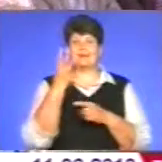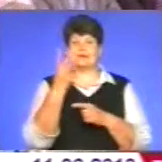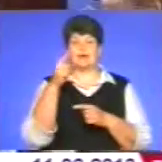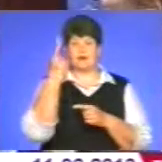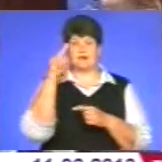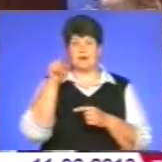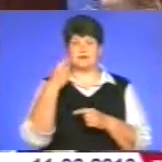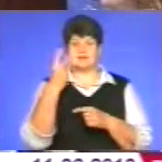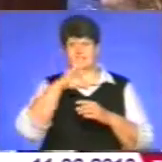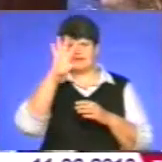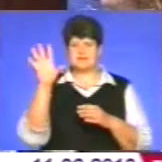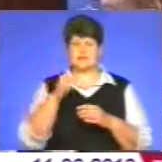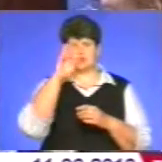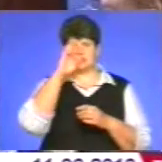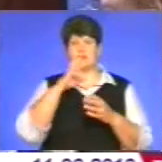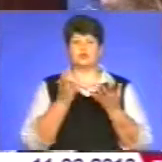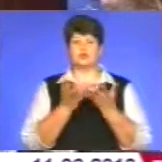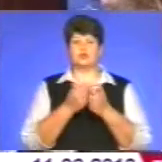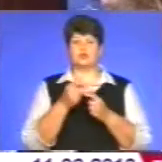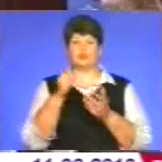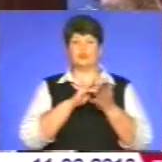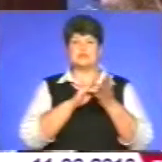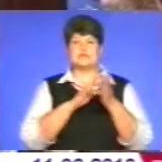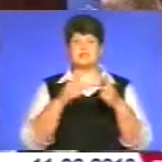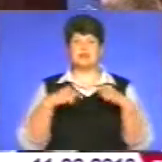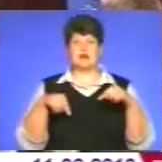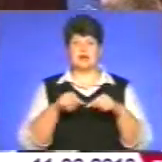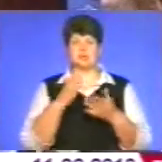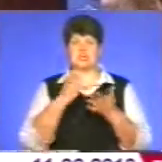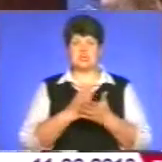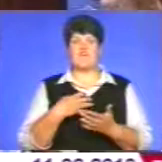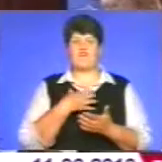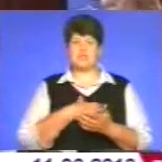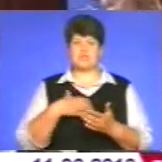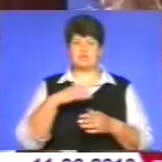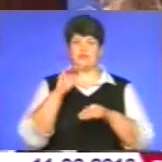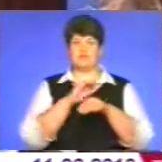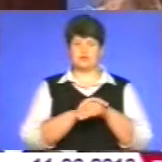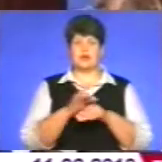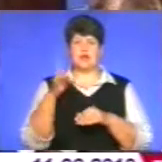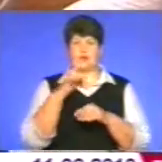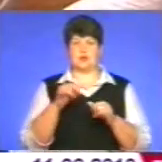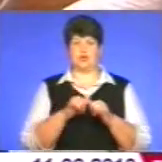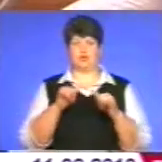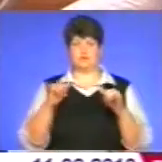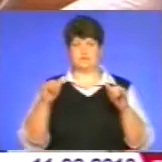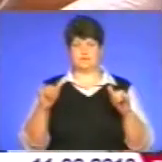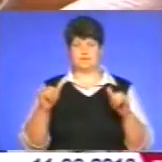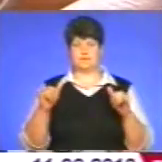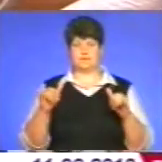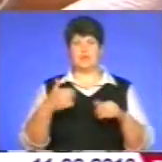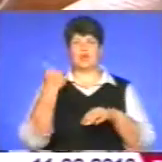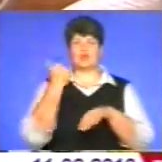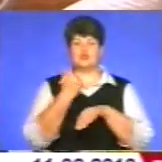загальнодержавної кількості. Тому туристична галузь в області є важлим фактором регіонального розвитку. Основна маса